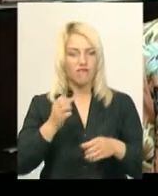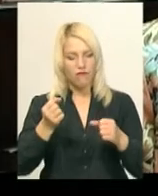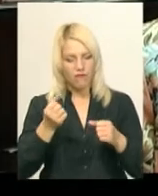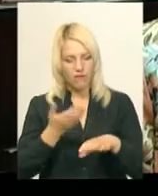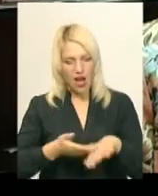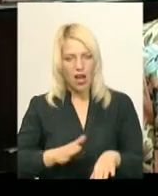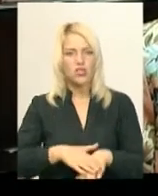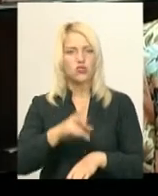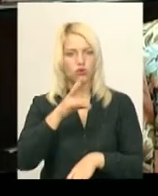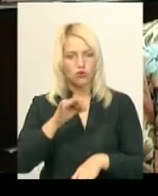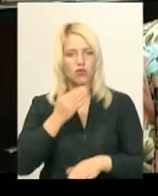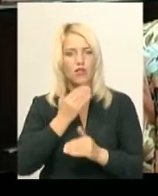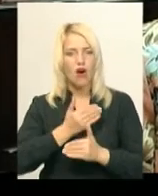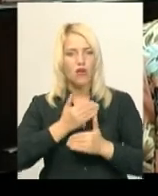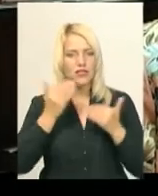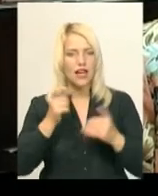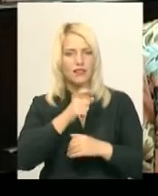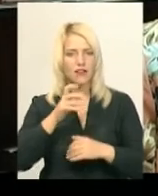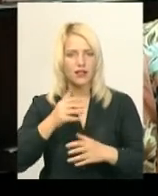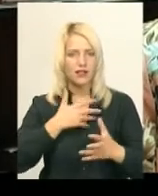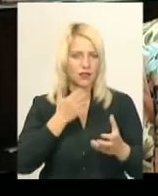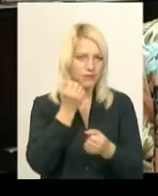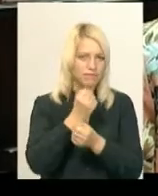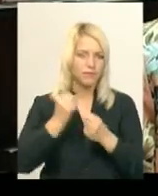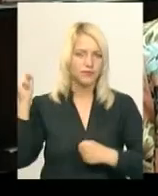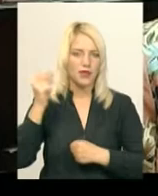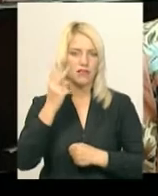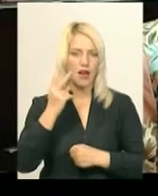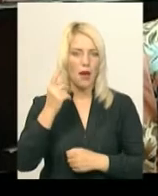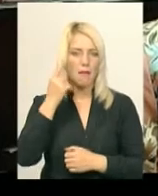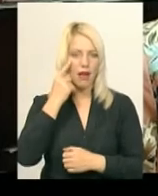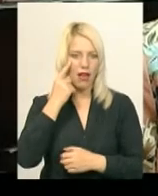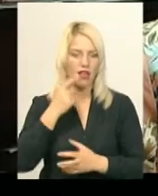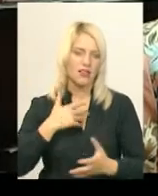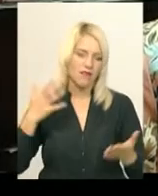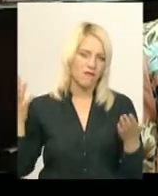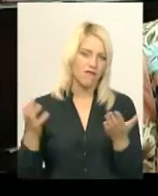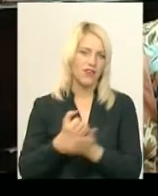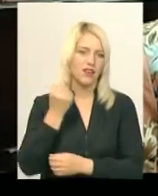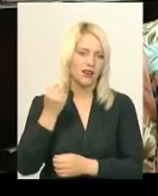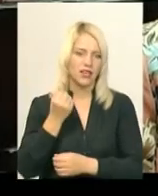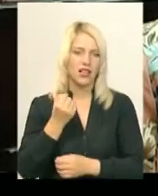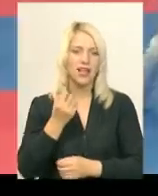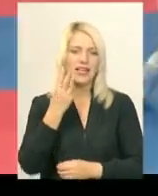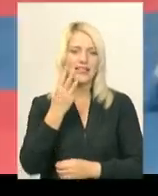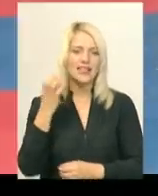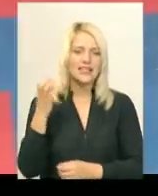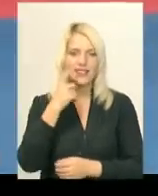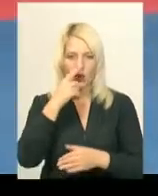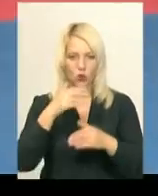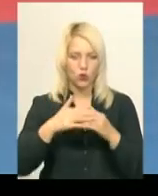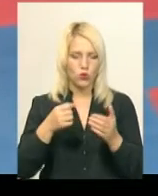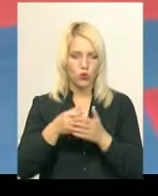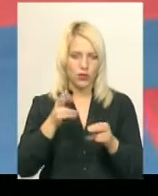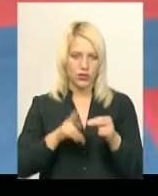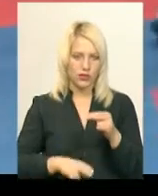на останніх хвилинах я взяла 2 бали і виграла сутичку за 3 секунди до кінця. Хеквондист